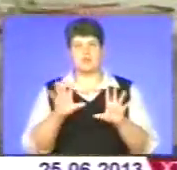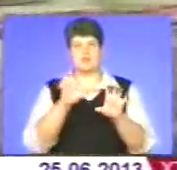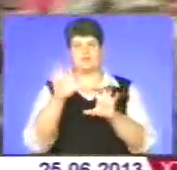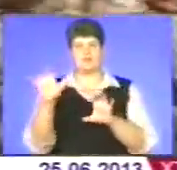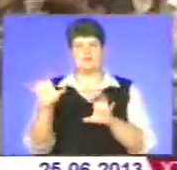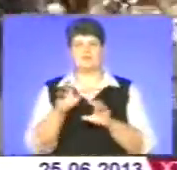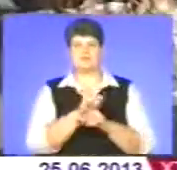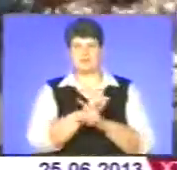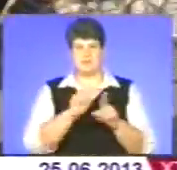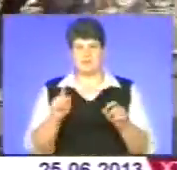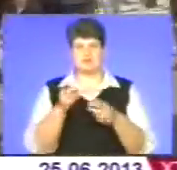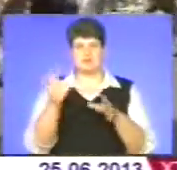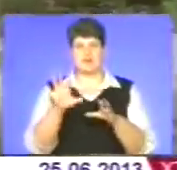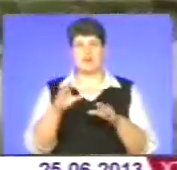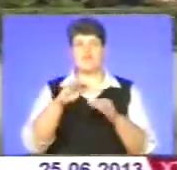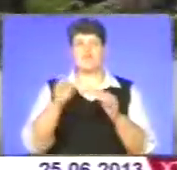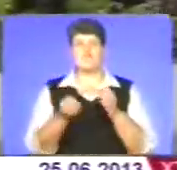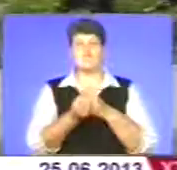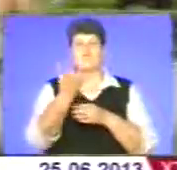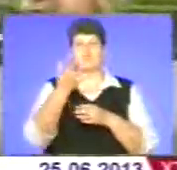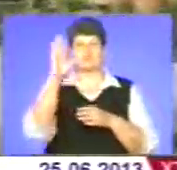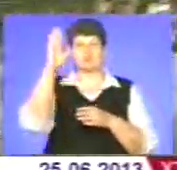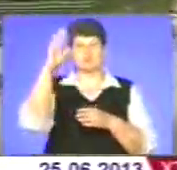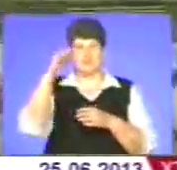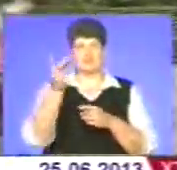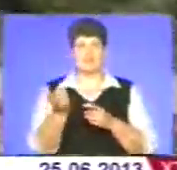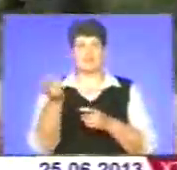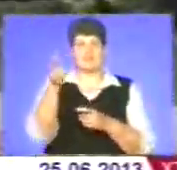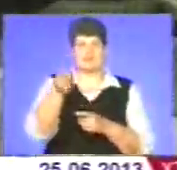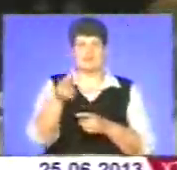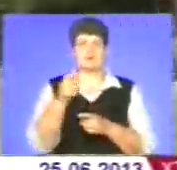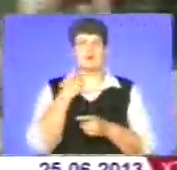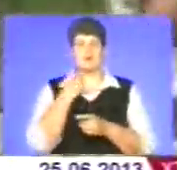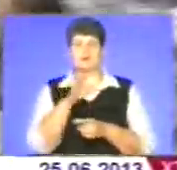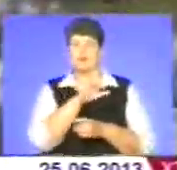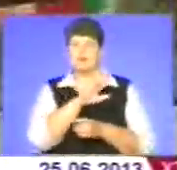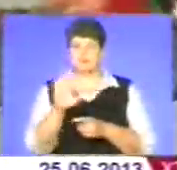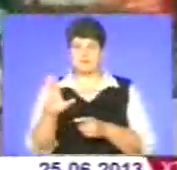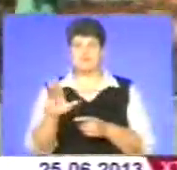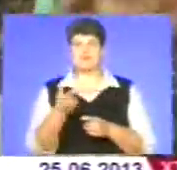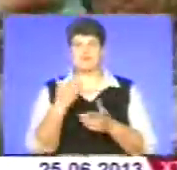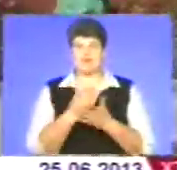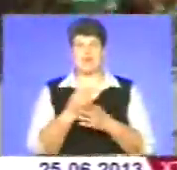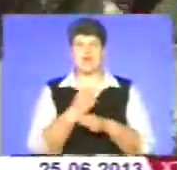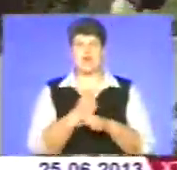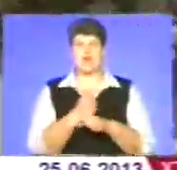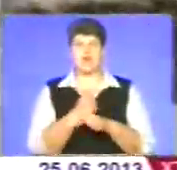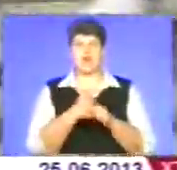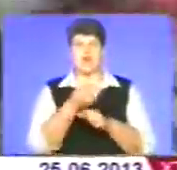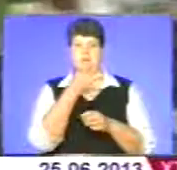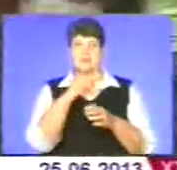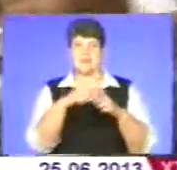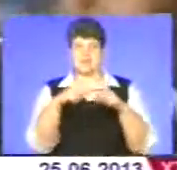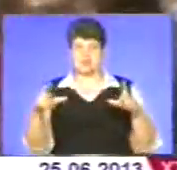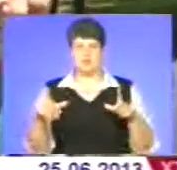обливати, на фонтан не залазити, алкоголю не вживати. Про всяк випадок в організаторів є аптечка. На щастя, ніхто